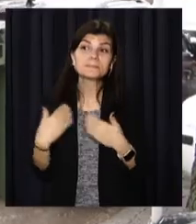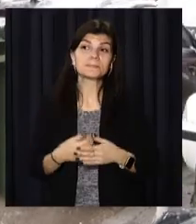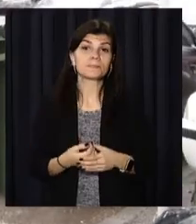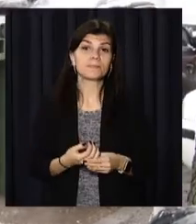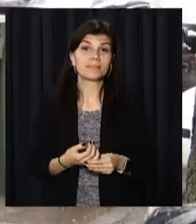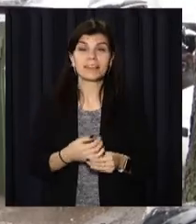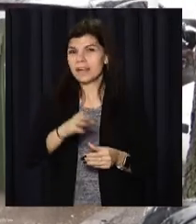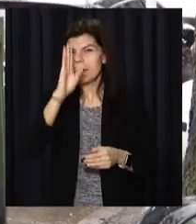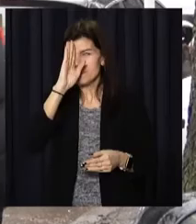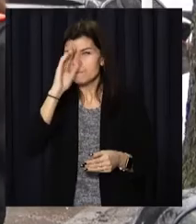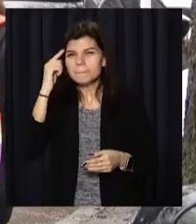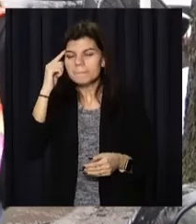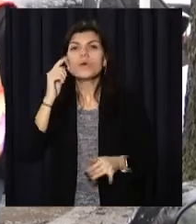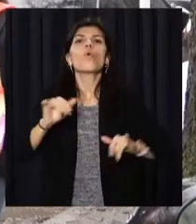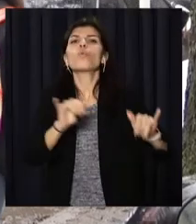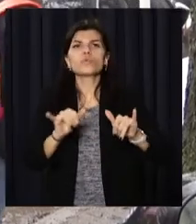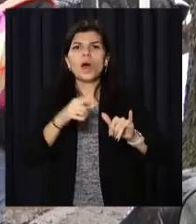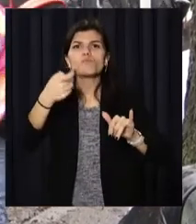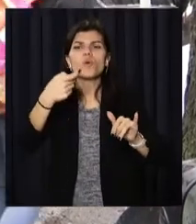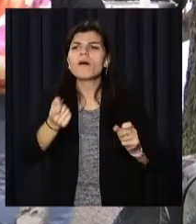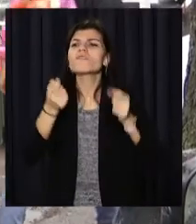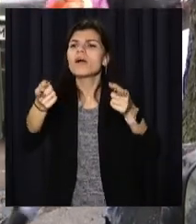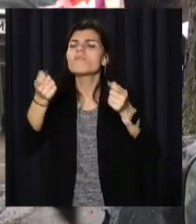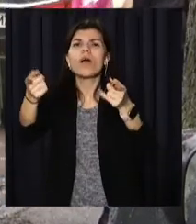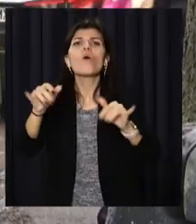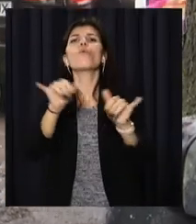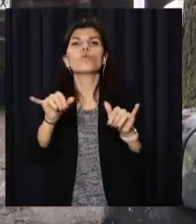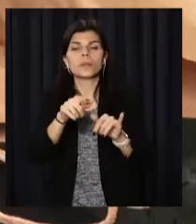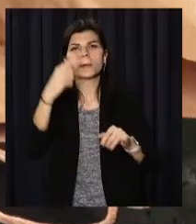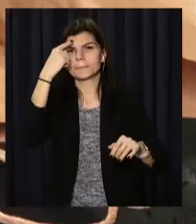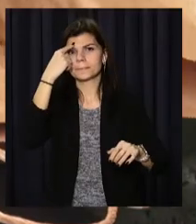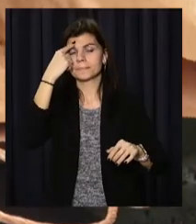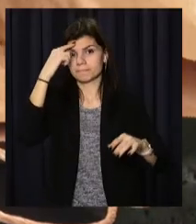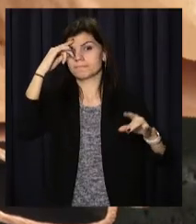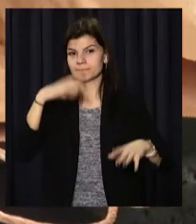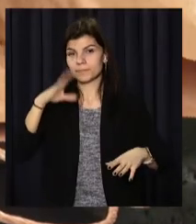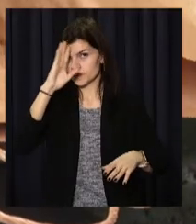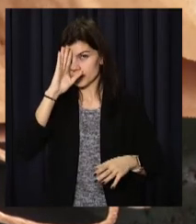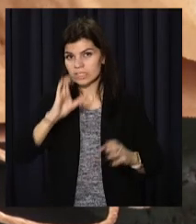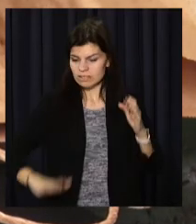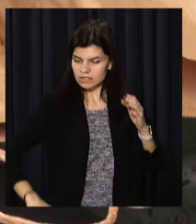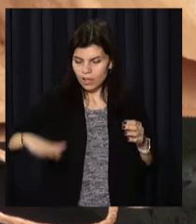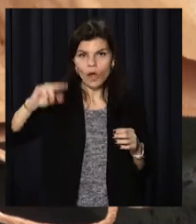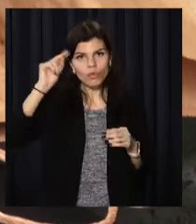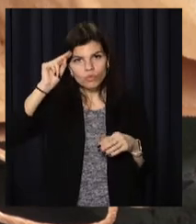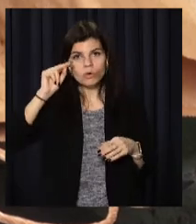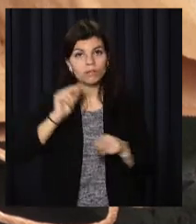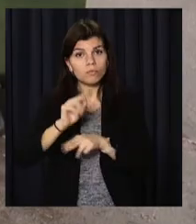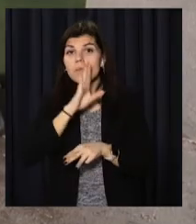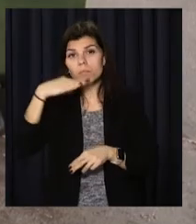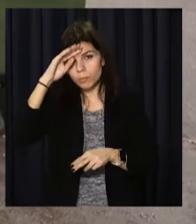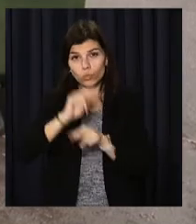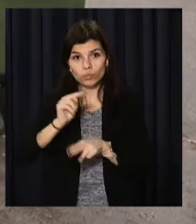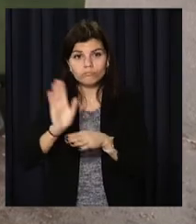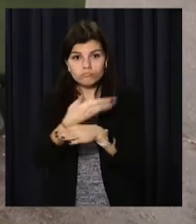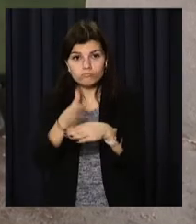Ідея відслідковувати, куди саме доставляють сміття у Андрія та Тараса народилася спонтанно. Хлопці з дитинства привчали сортувати непотріб. Та